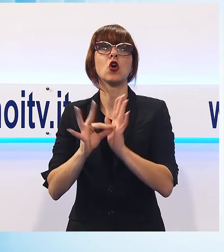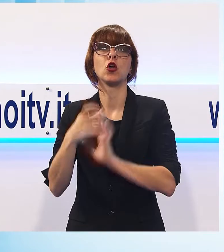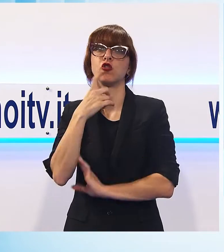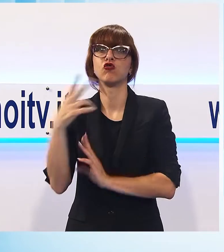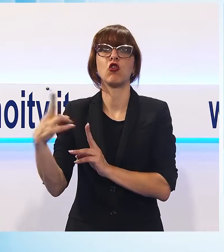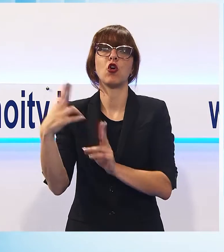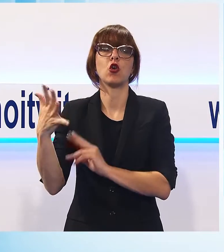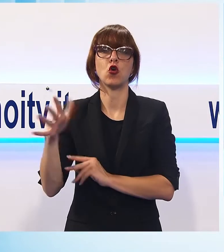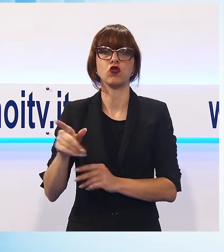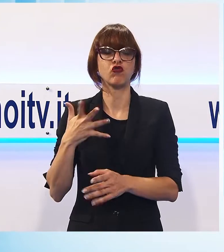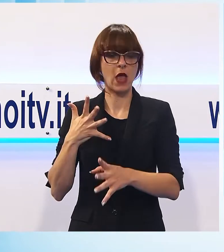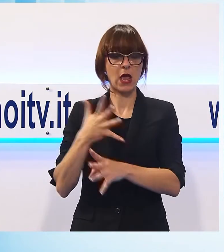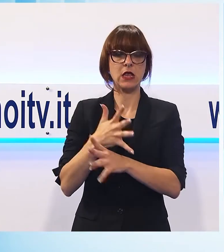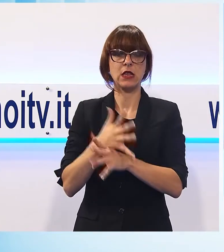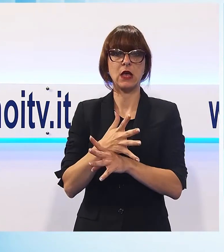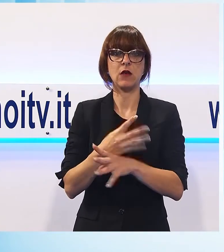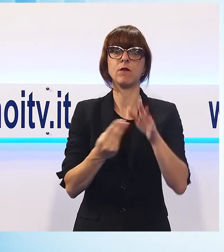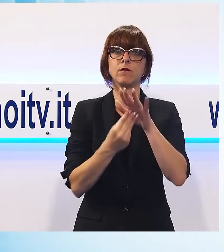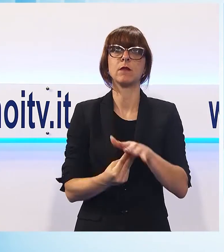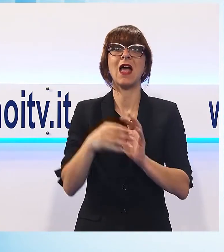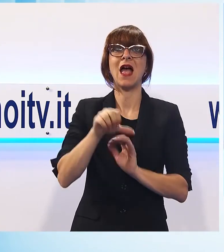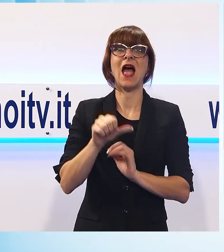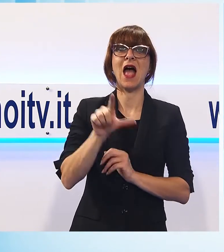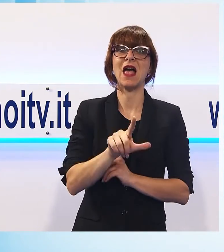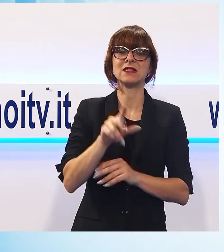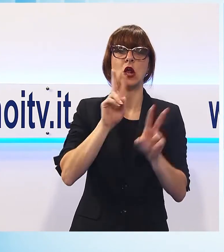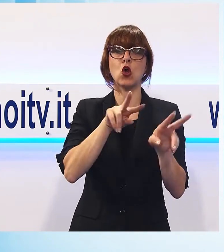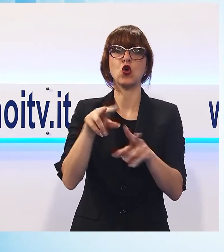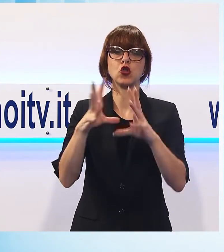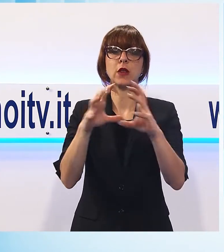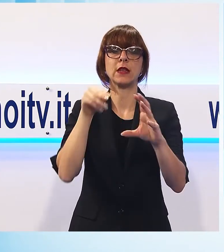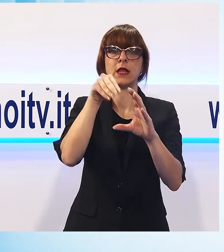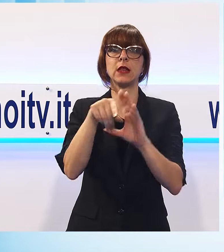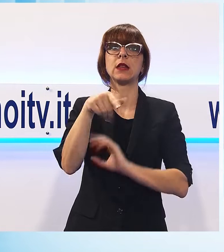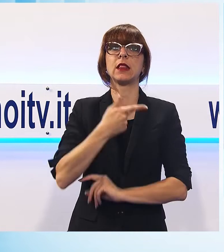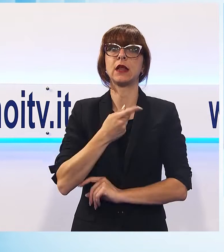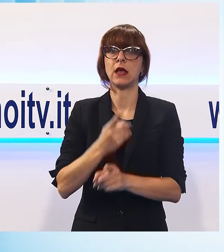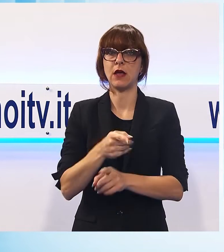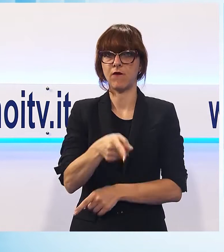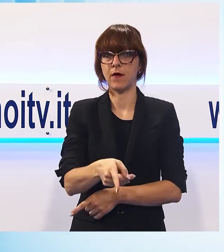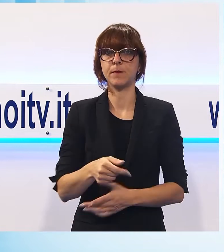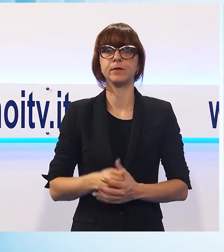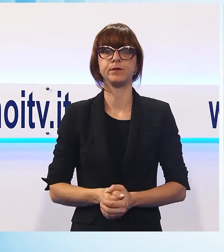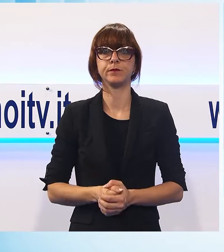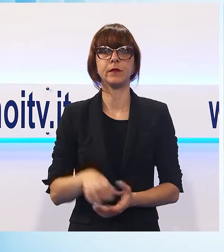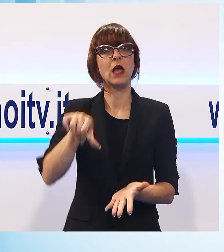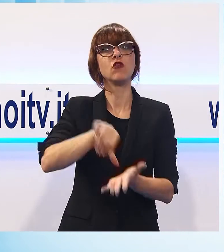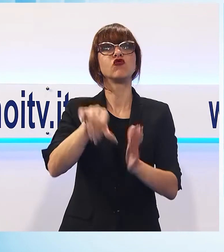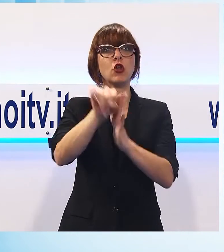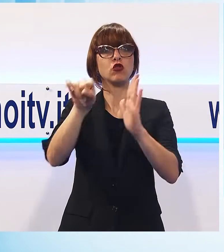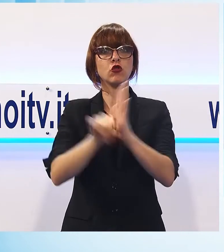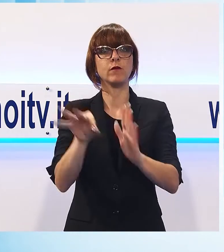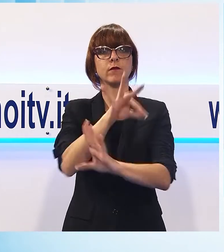ASL anche per i controlli dentro l'azienda. Andiamo nel centro storico il